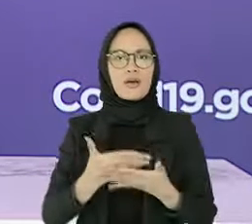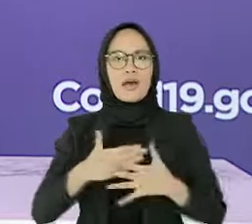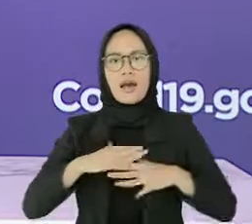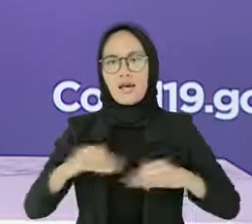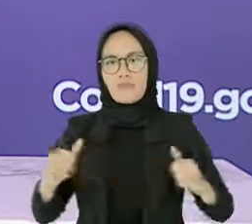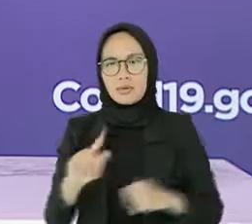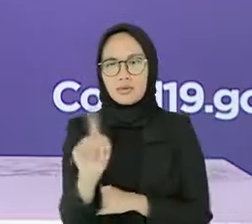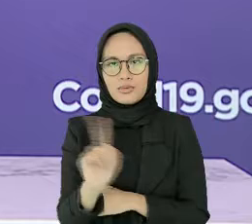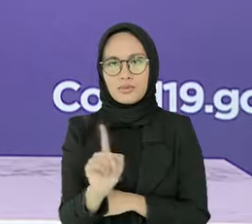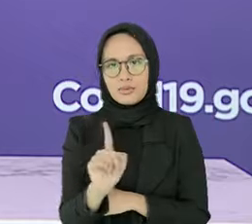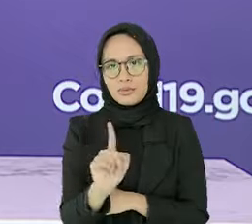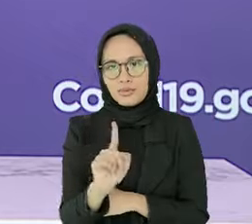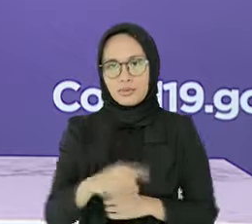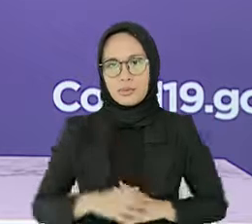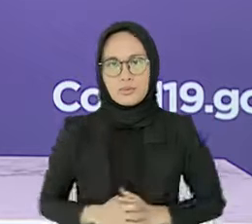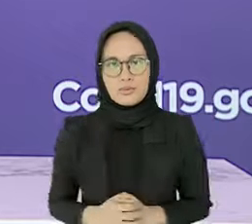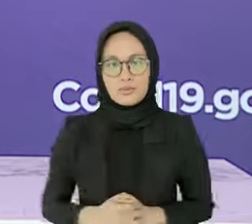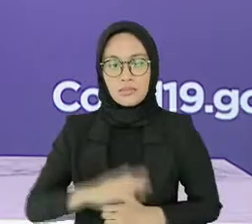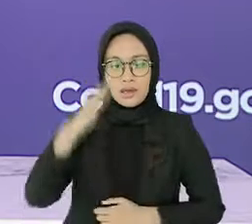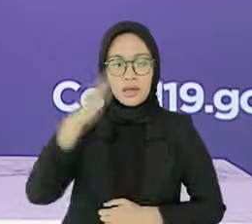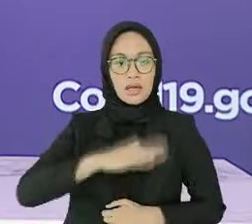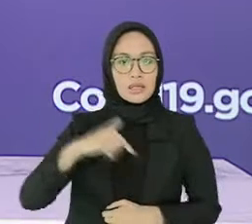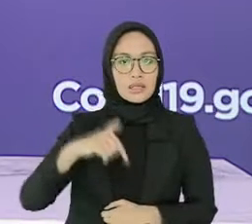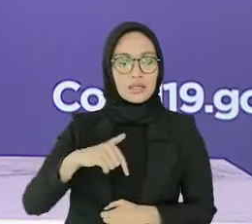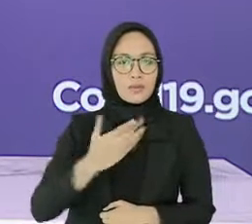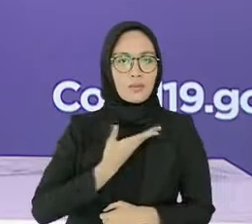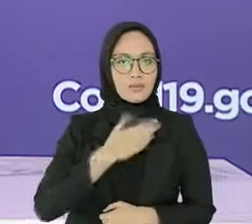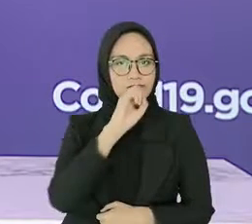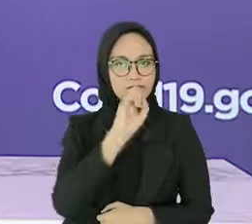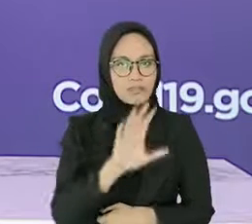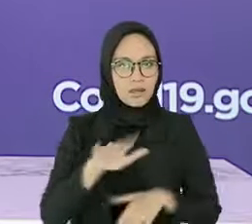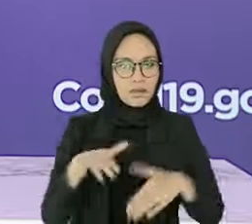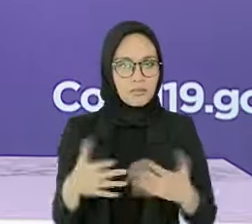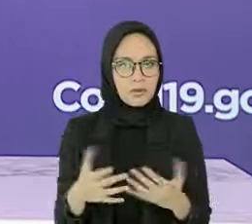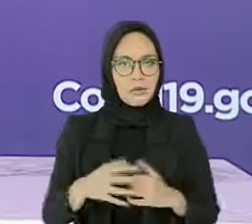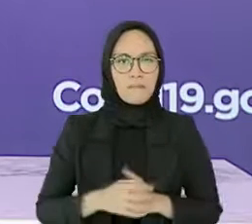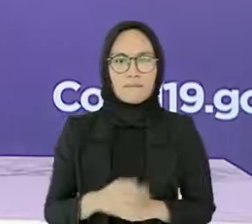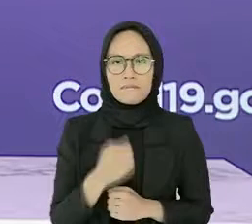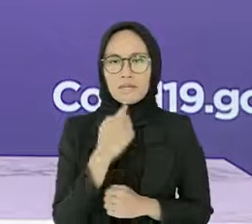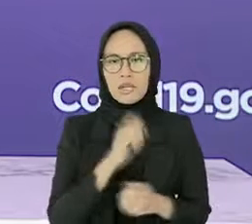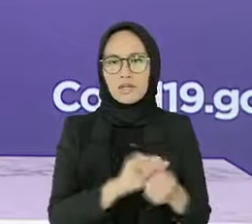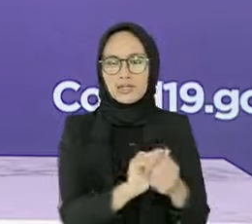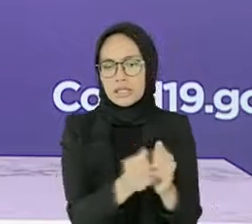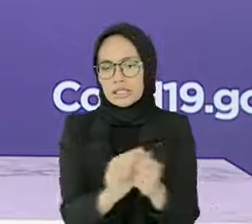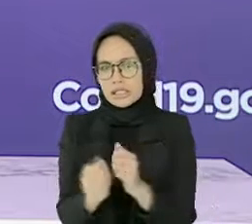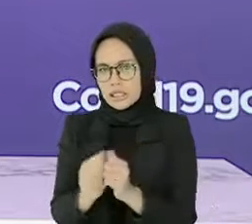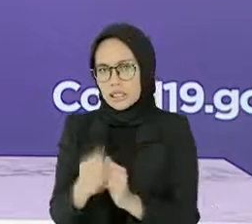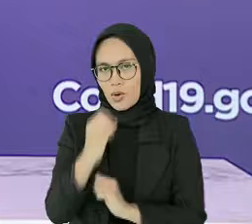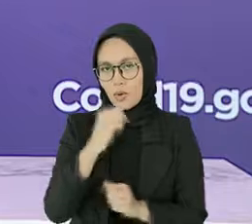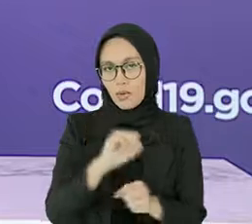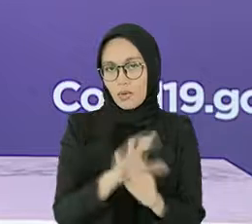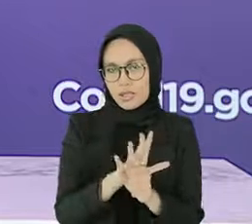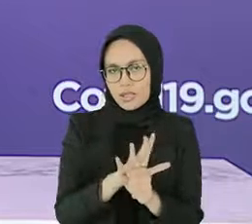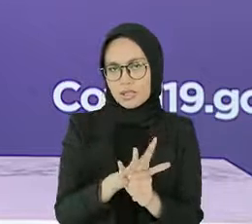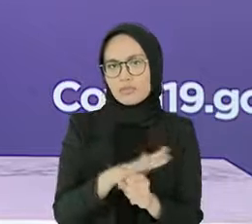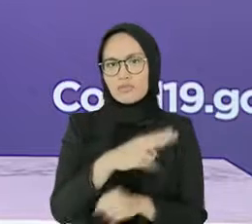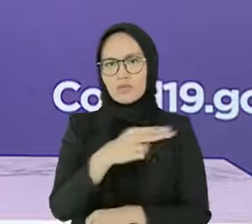utama. Pada hari ini, saya akan menyampaikan perkembangan testing COVID-19 di Indonesia.